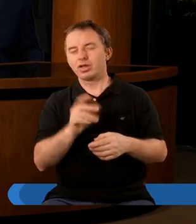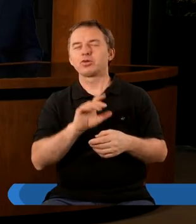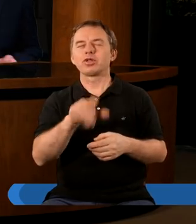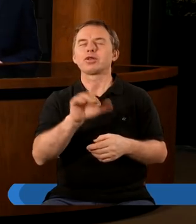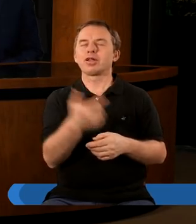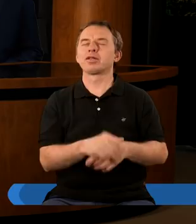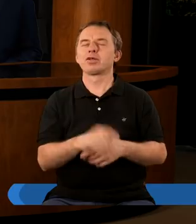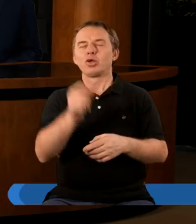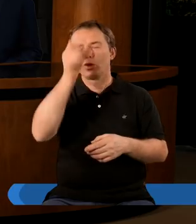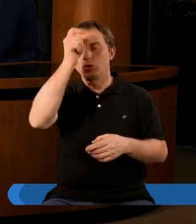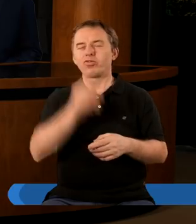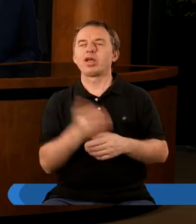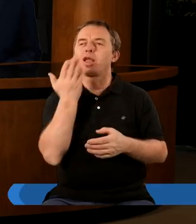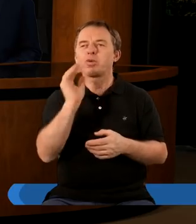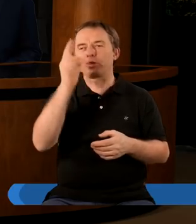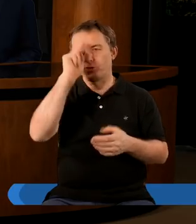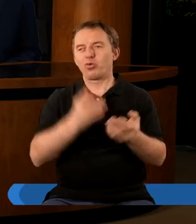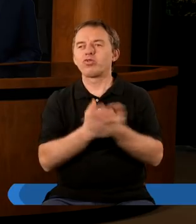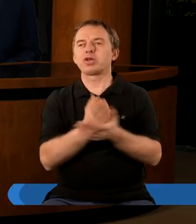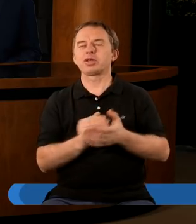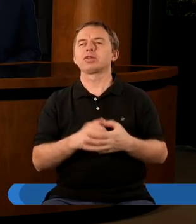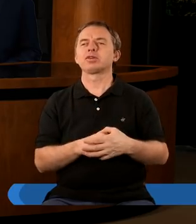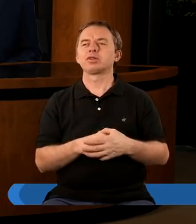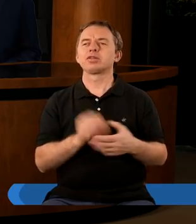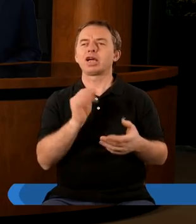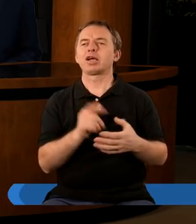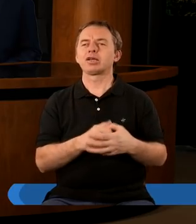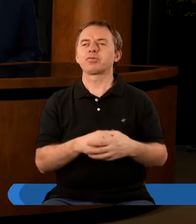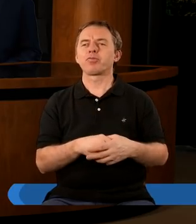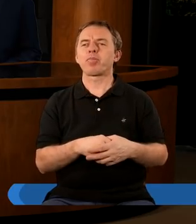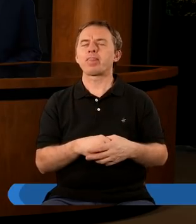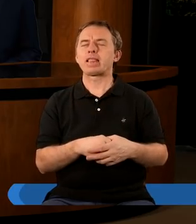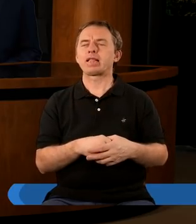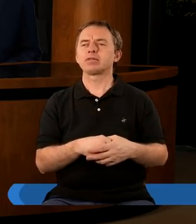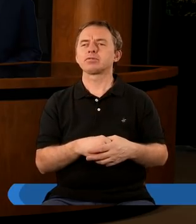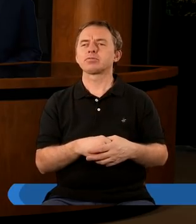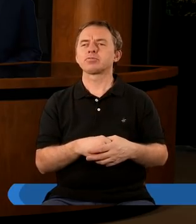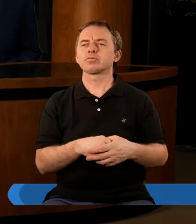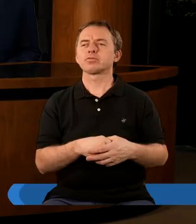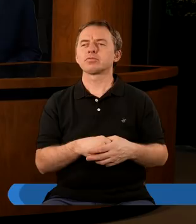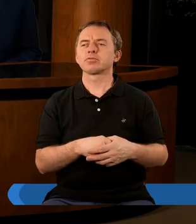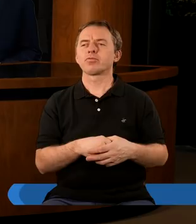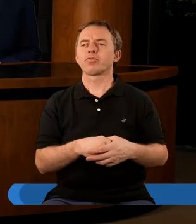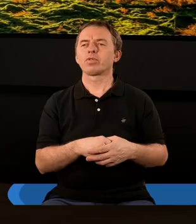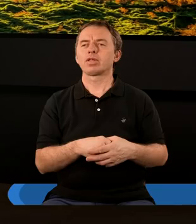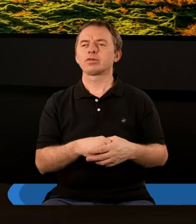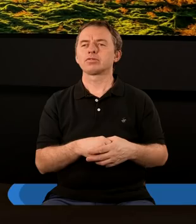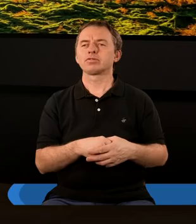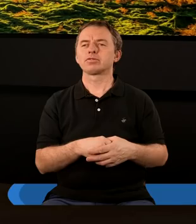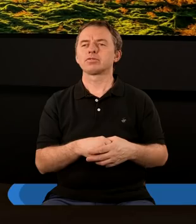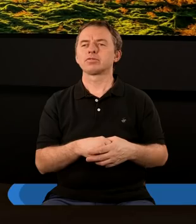coś, co człowiek nie za bardzo umie uwierzyć. Tak. Tak. To jest właśnie ważne, żebyśmy